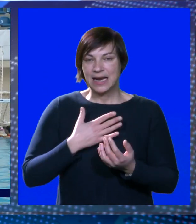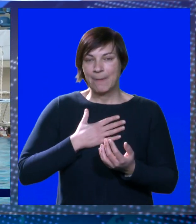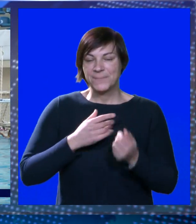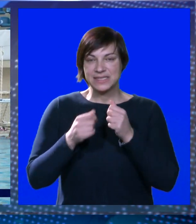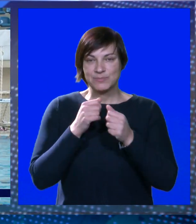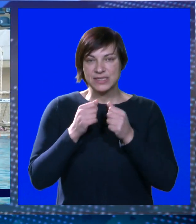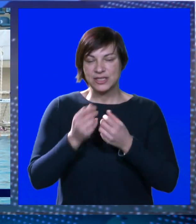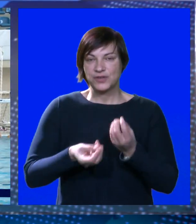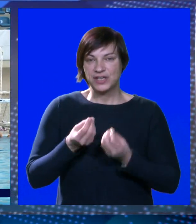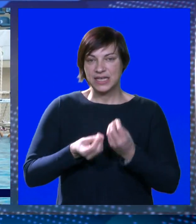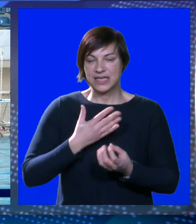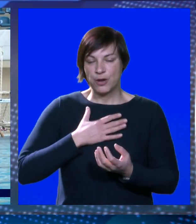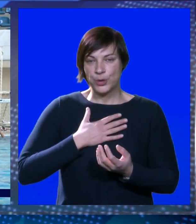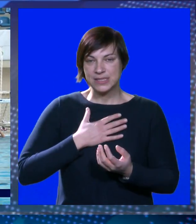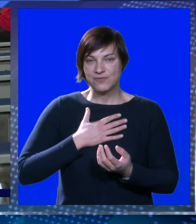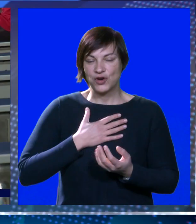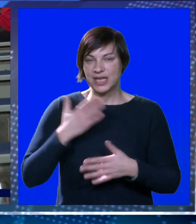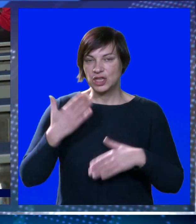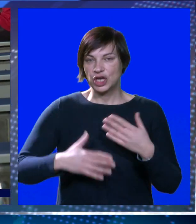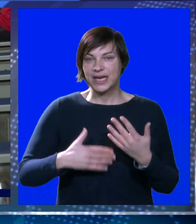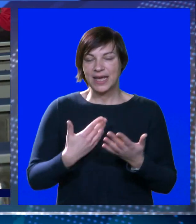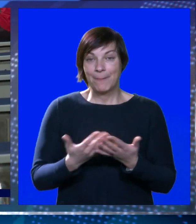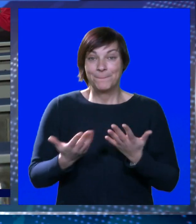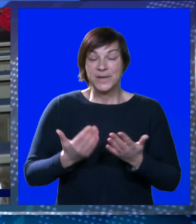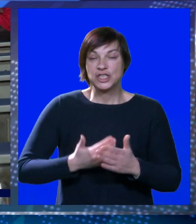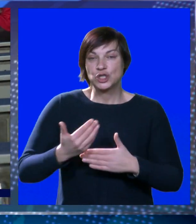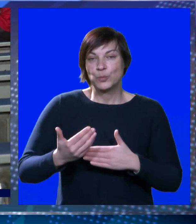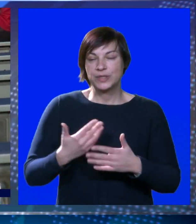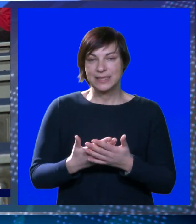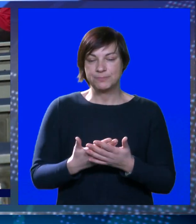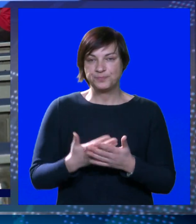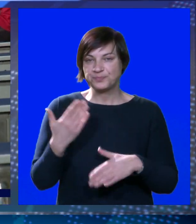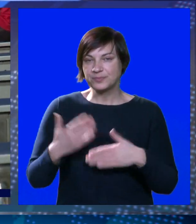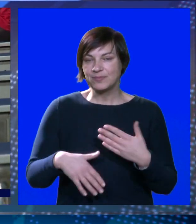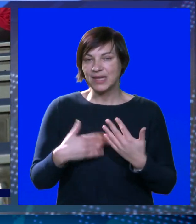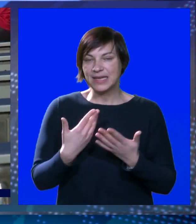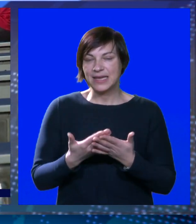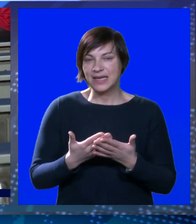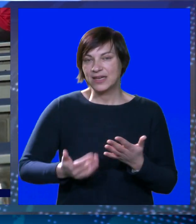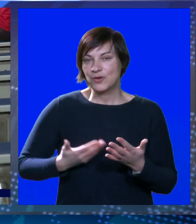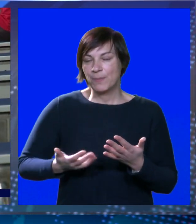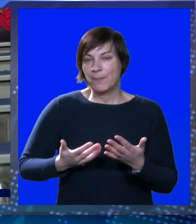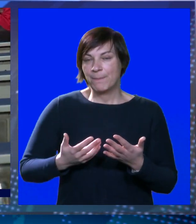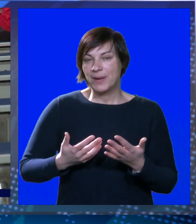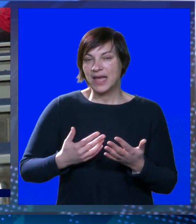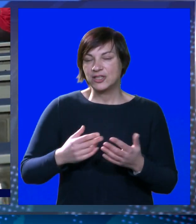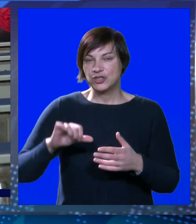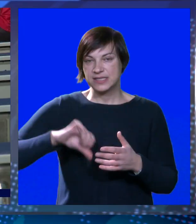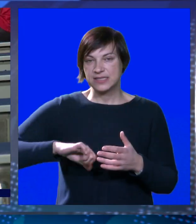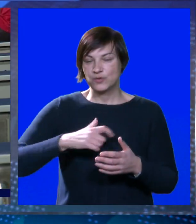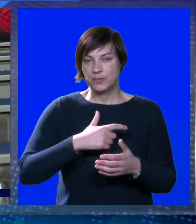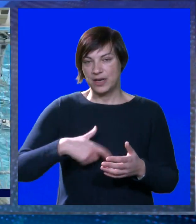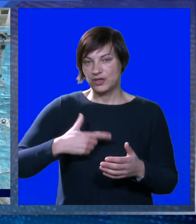mi smo se dogovorili, igramo svoje, do kraja pa što bude, bude. Na kraju je ispalo da je mladost izgubila od